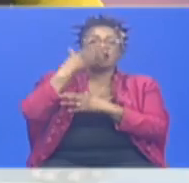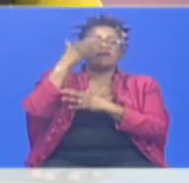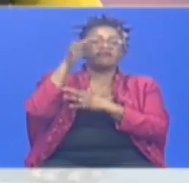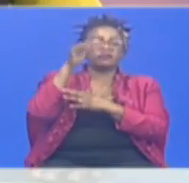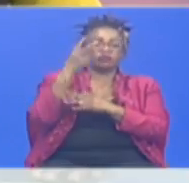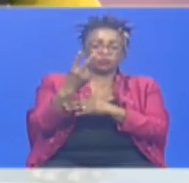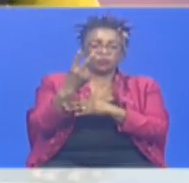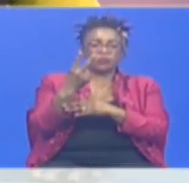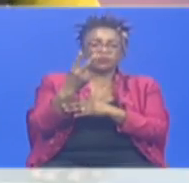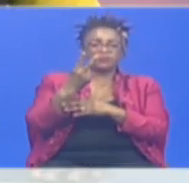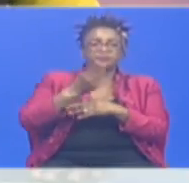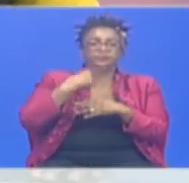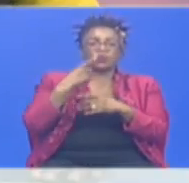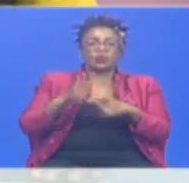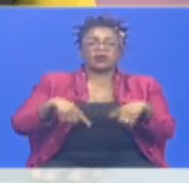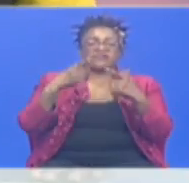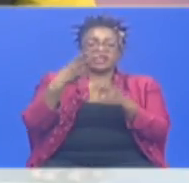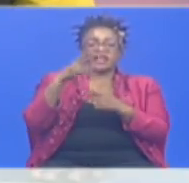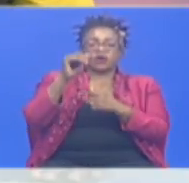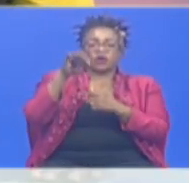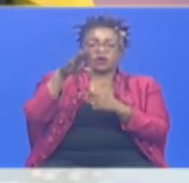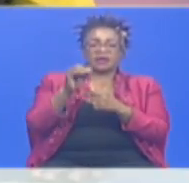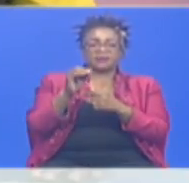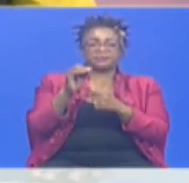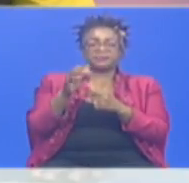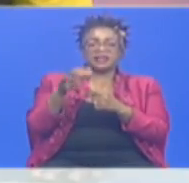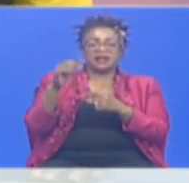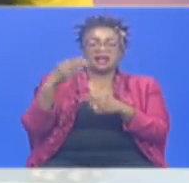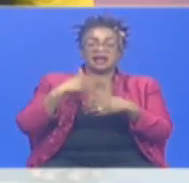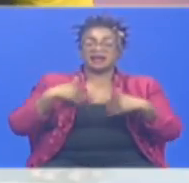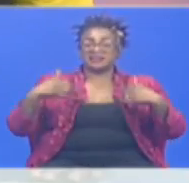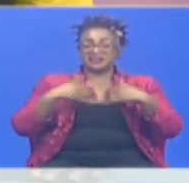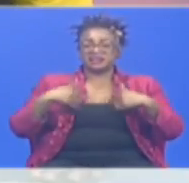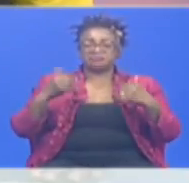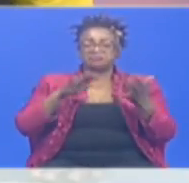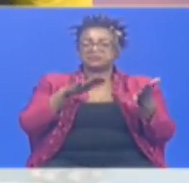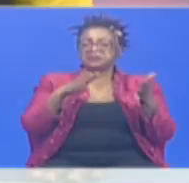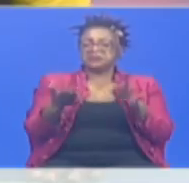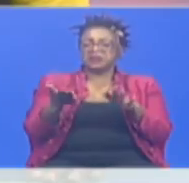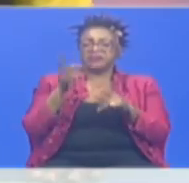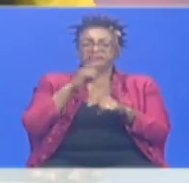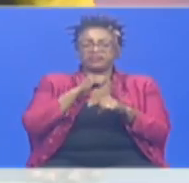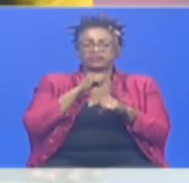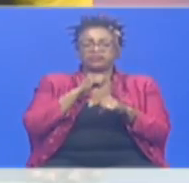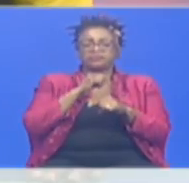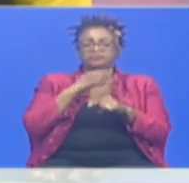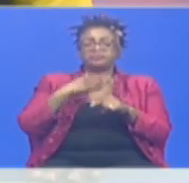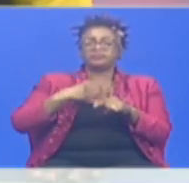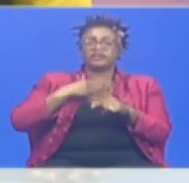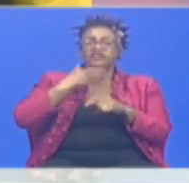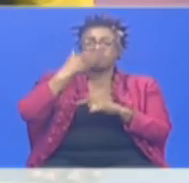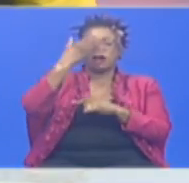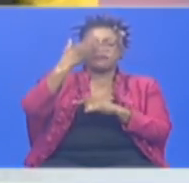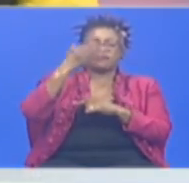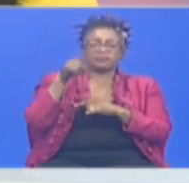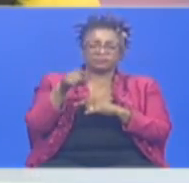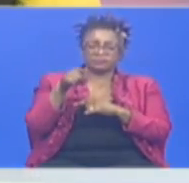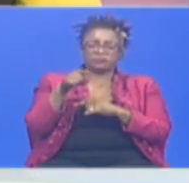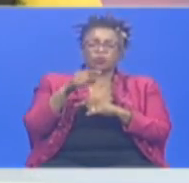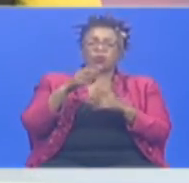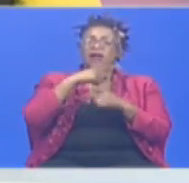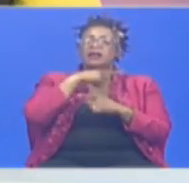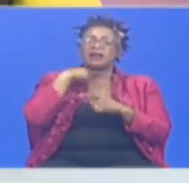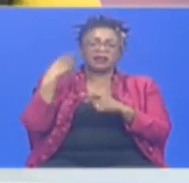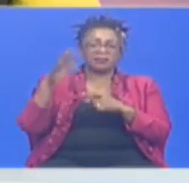Wanyama ishakpil, Hirola ilioko kaunti ya garisa wamekufa. Inahofiwa kuwa tigwa hao waliwawa na majangili. Bila